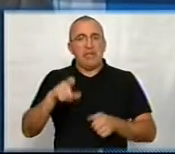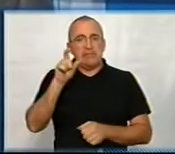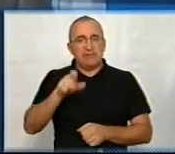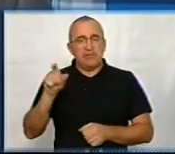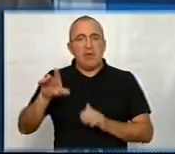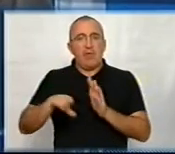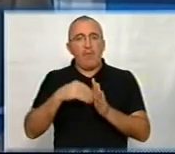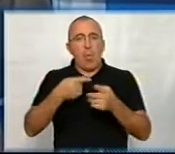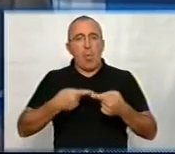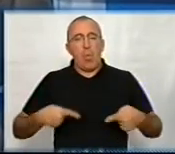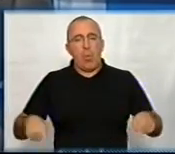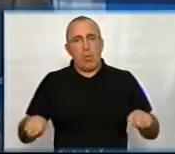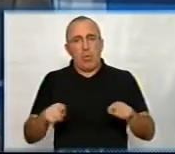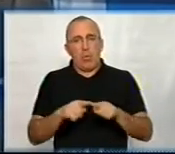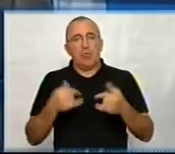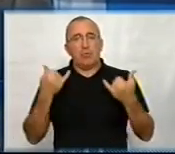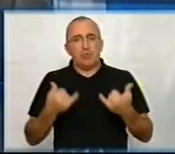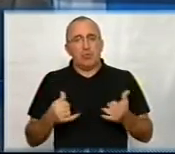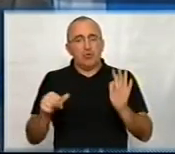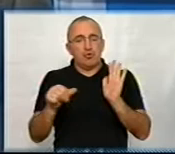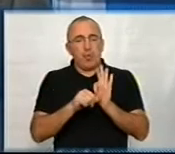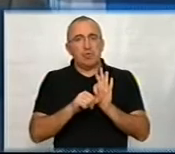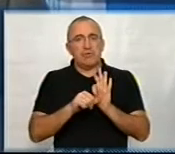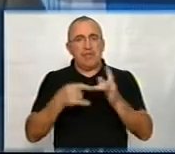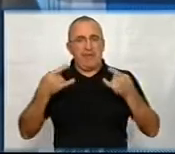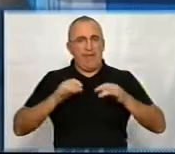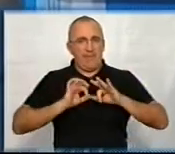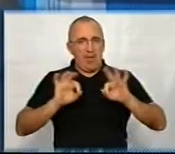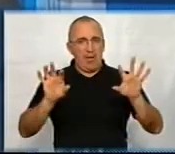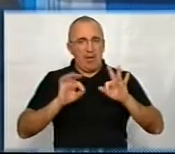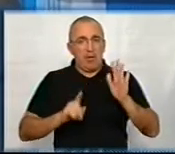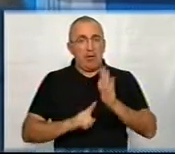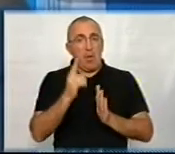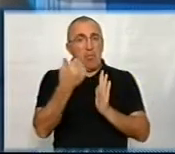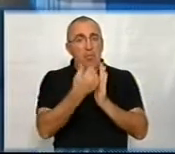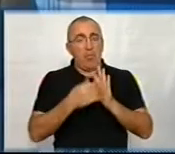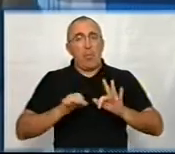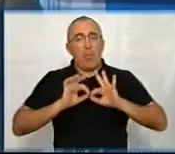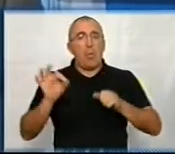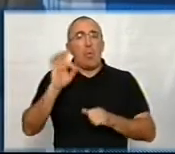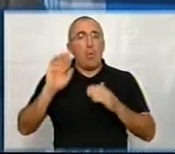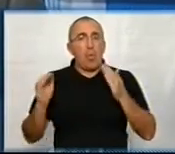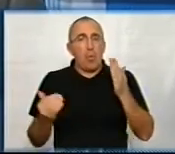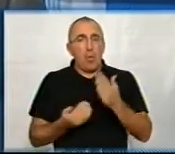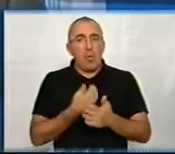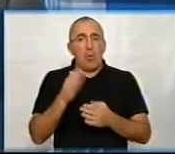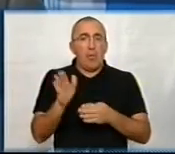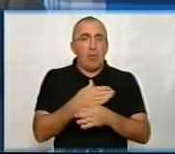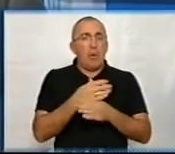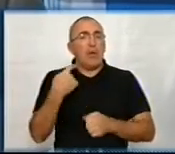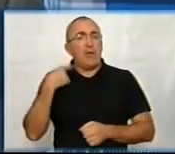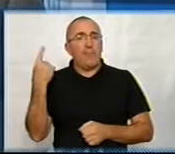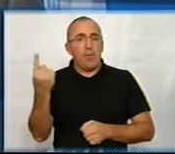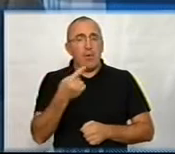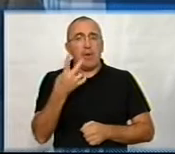виборчі округ». Сьогодні шостий випуск. На початку програми інформація про новий поділ Кіровградської